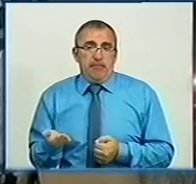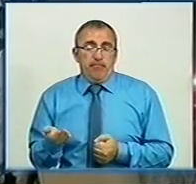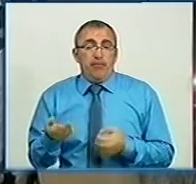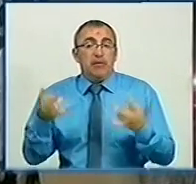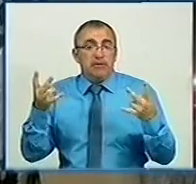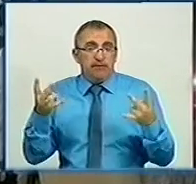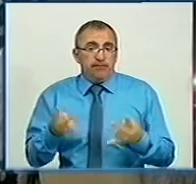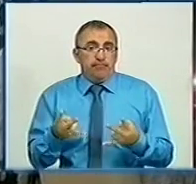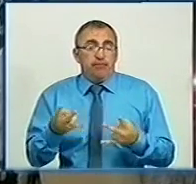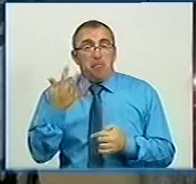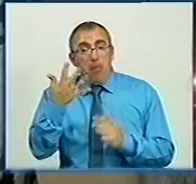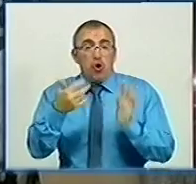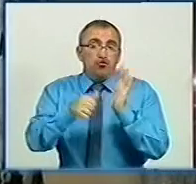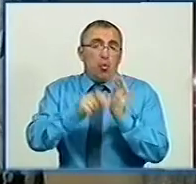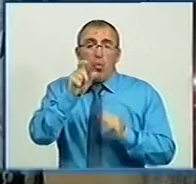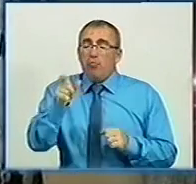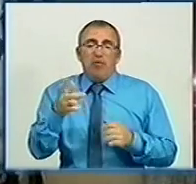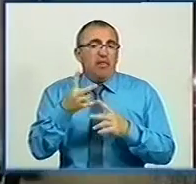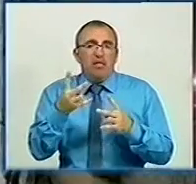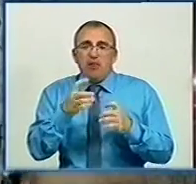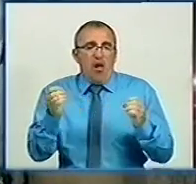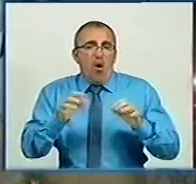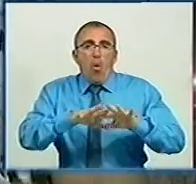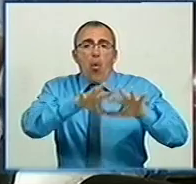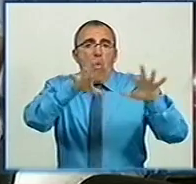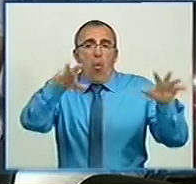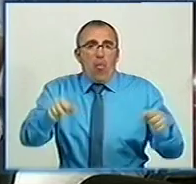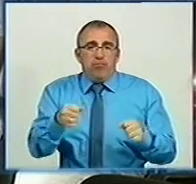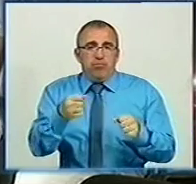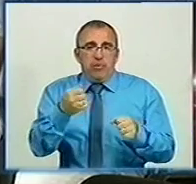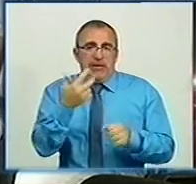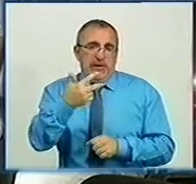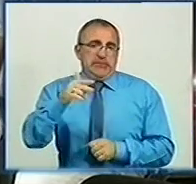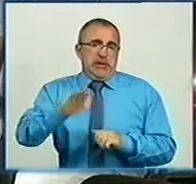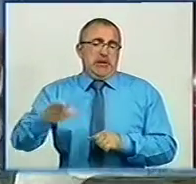звісно, що 5-6 людей вони не охоплять 30 дітей.